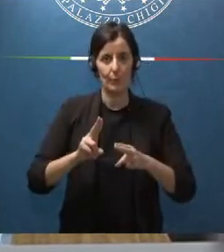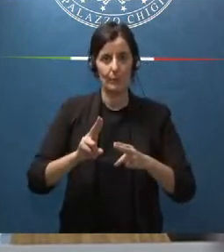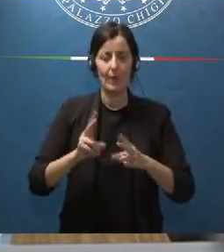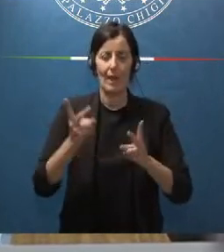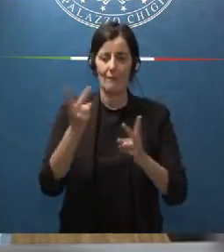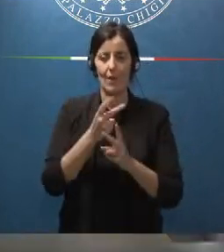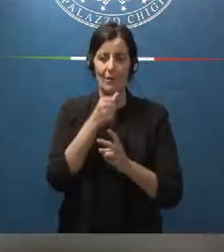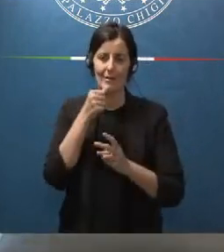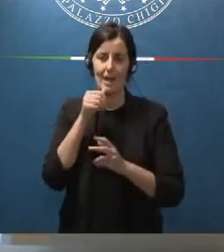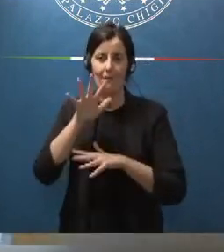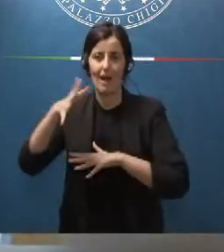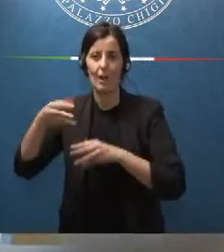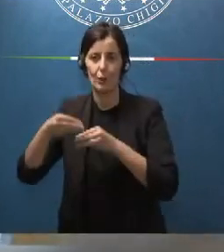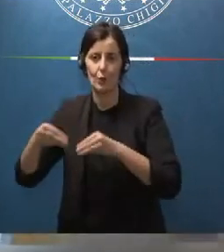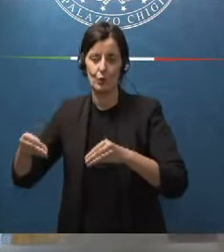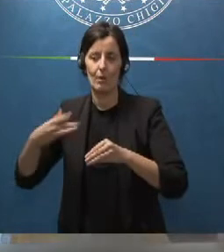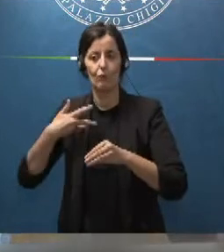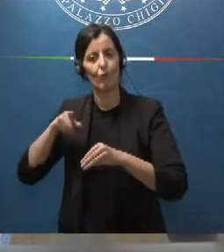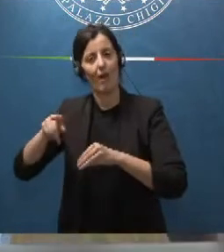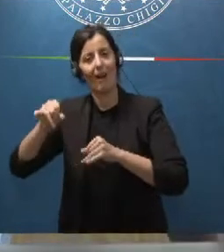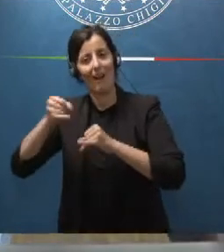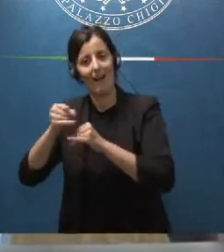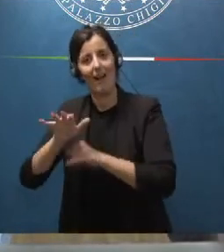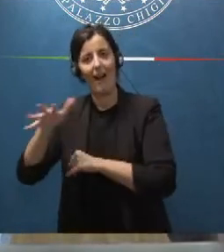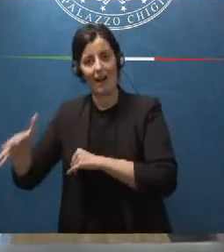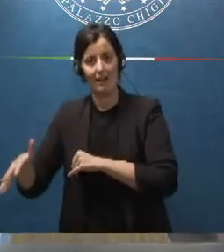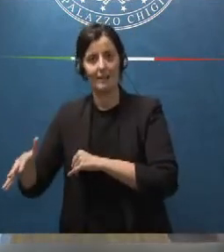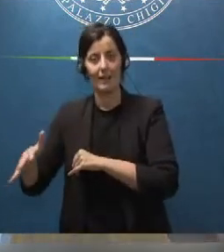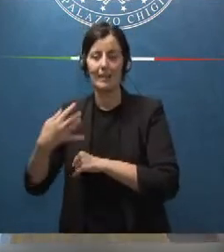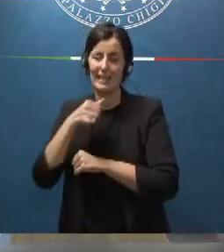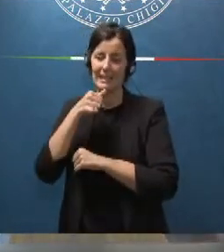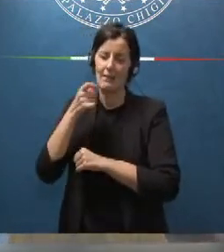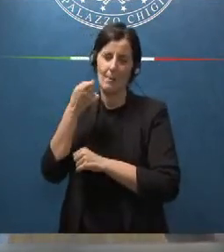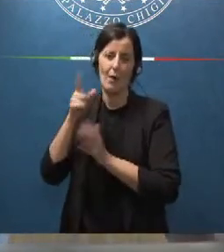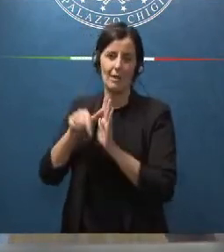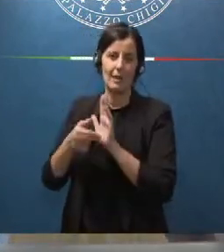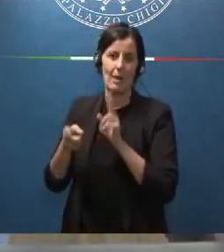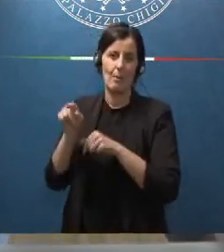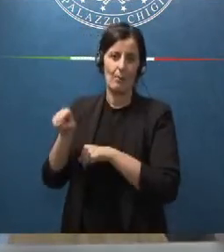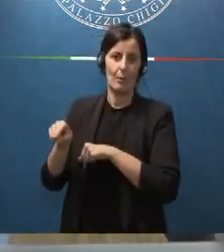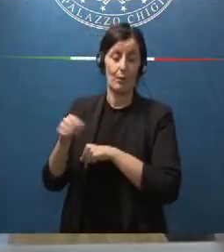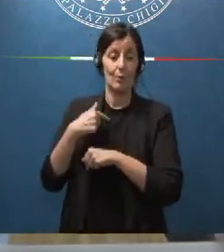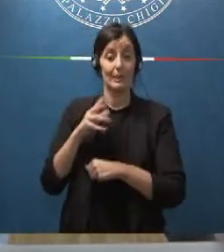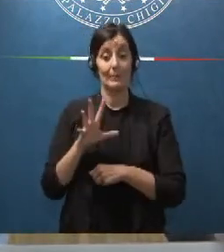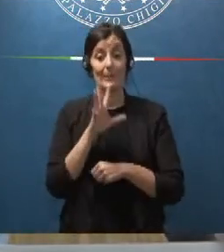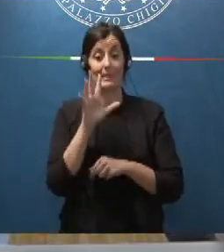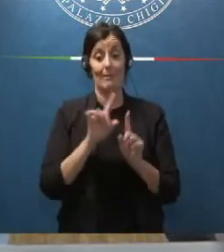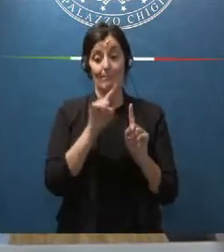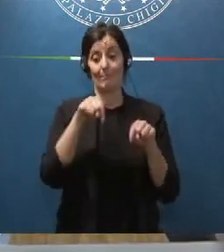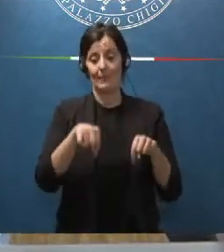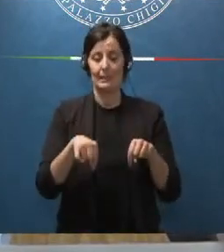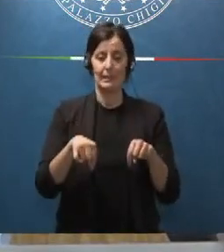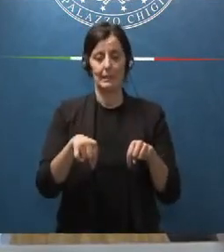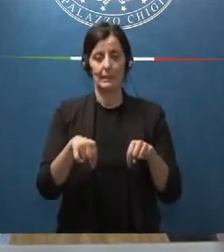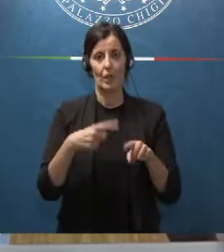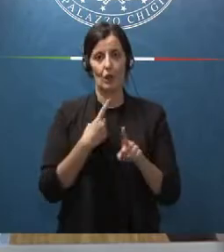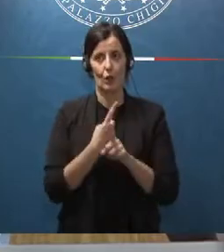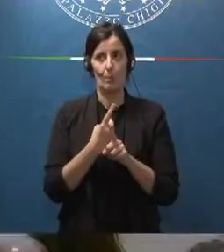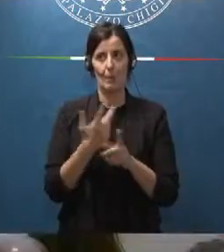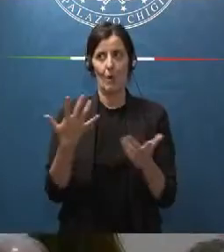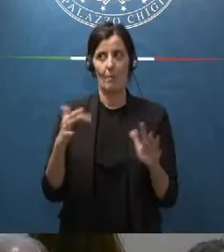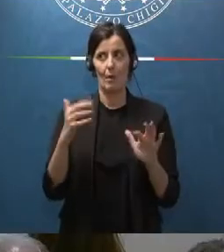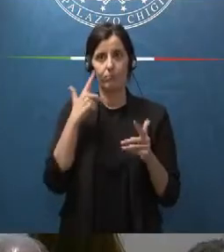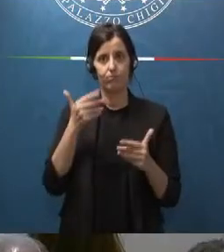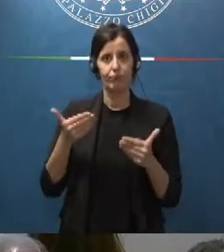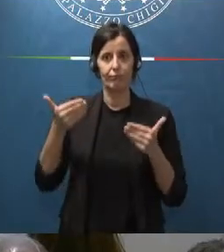altro strumento che avrà altre caratteristiche che hanno bisogno di più tempo e quindi mi sembra che a questo punto possiamo traguardarlo al mese